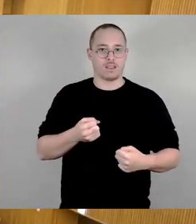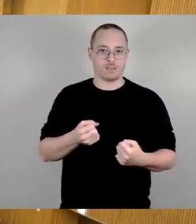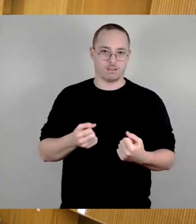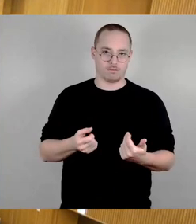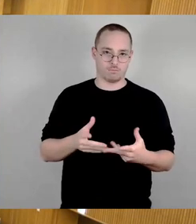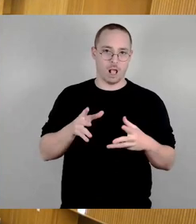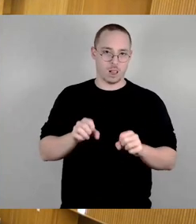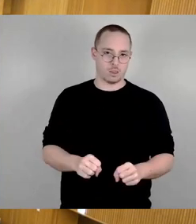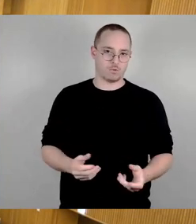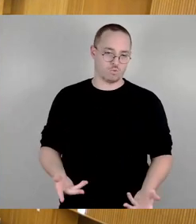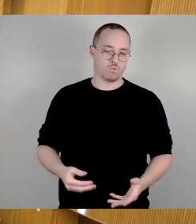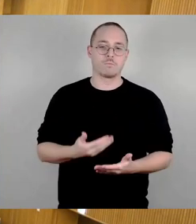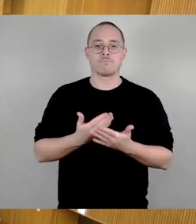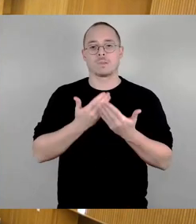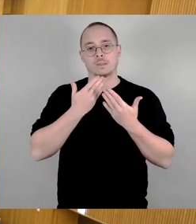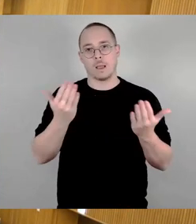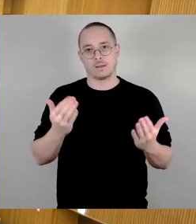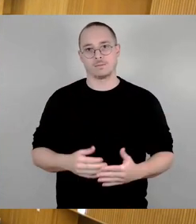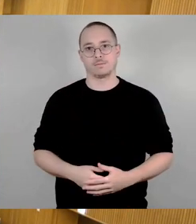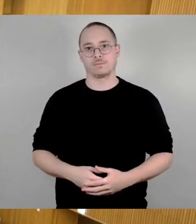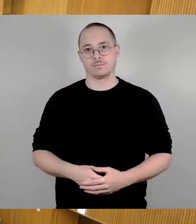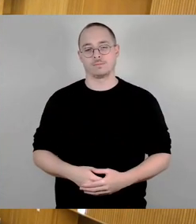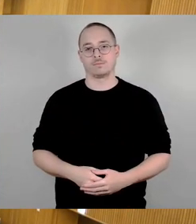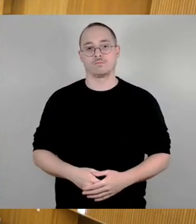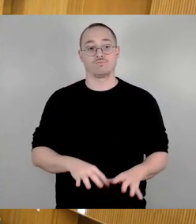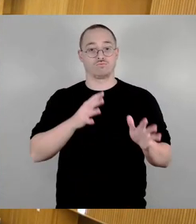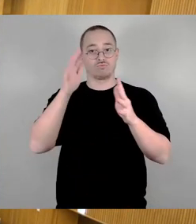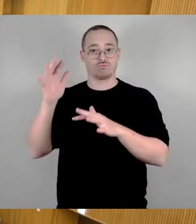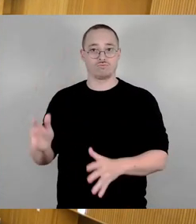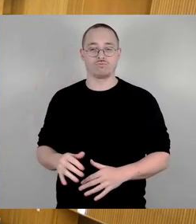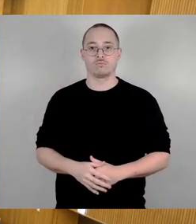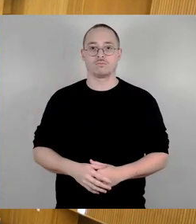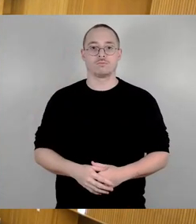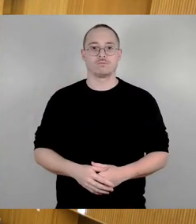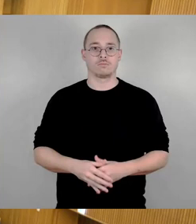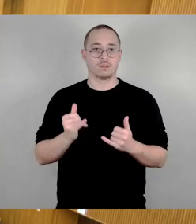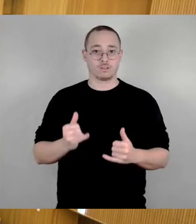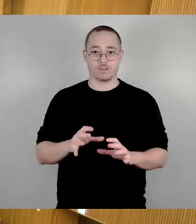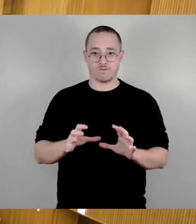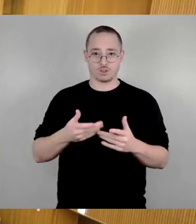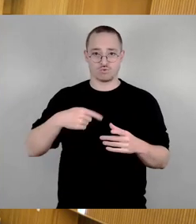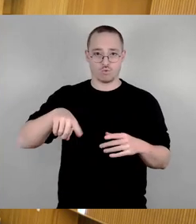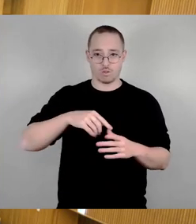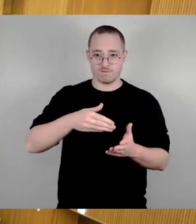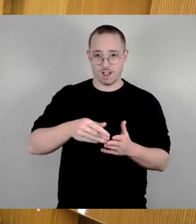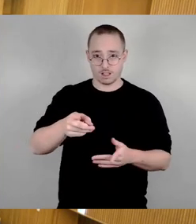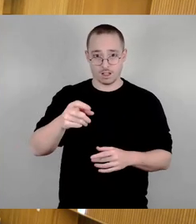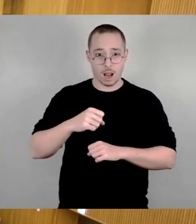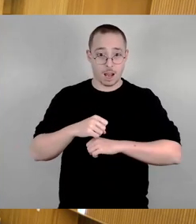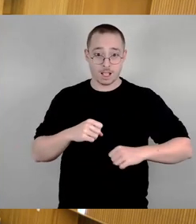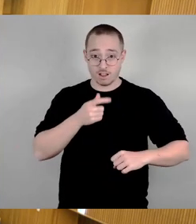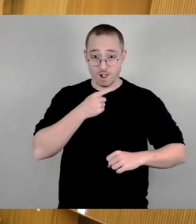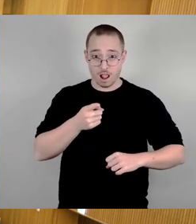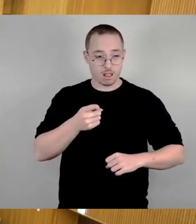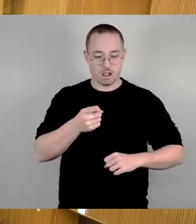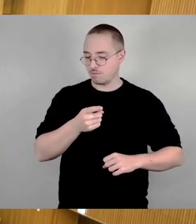So, und zum Abschluss der Fraktionsrunde der Fraktion Die Linke. Gewünscht, Redebeitrag? Nein? Nein? Dann sind wir damit erstmal durch.